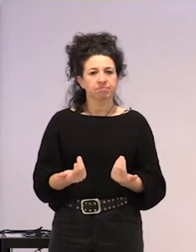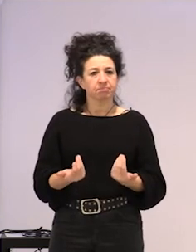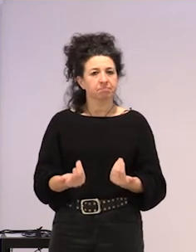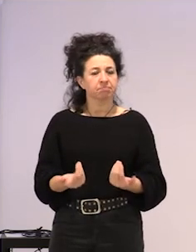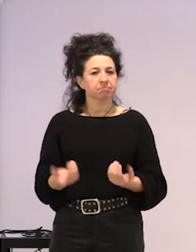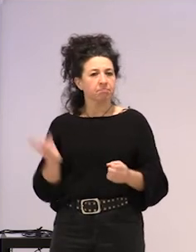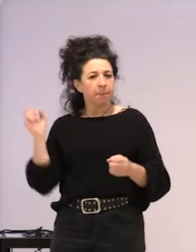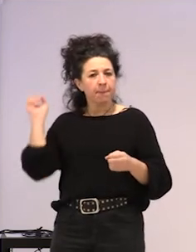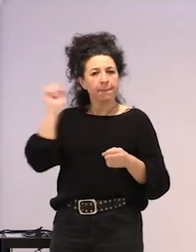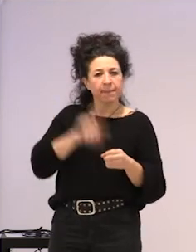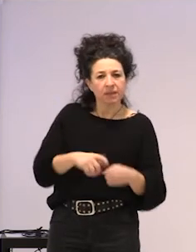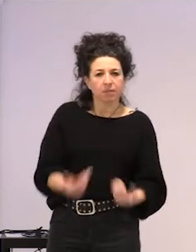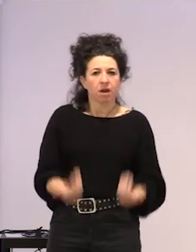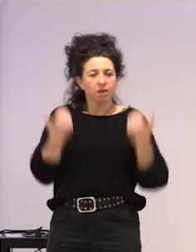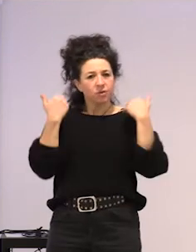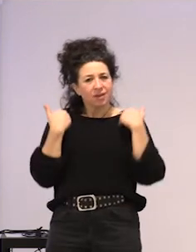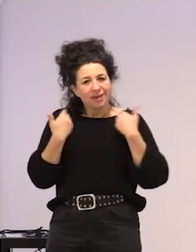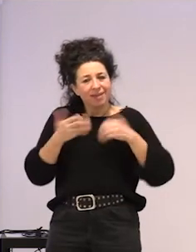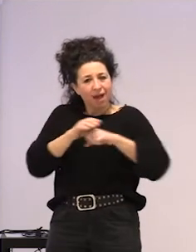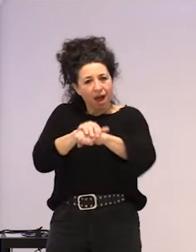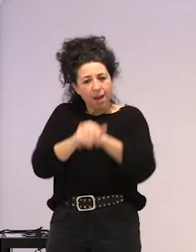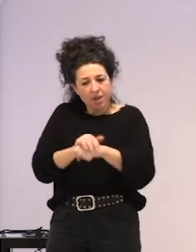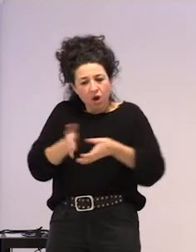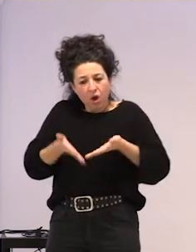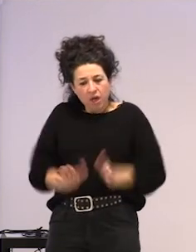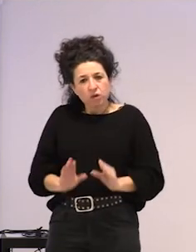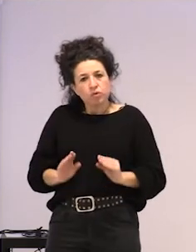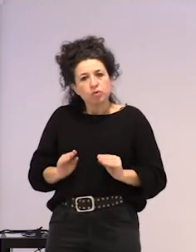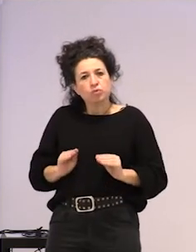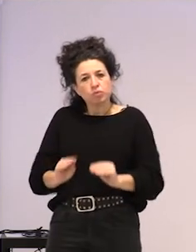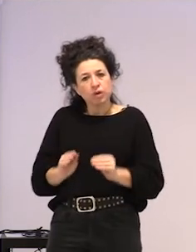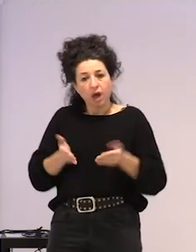implikazio handia, tardura handia hartu zuena, kasu honetan, ba, gizon bat,